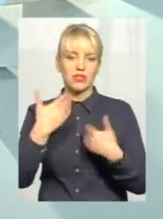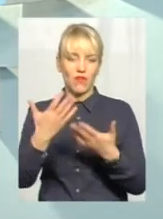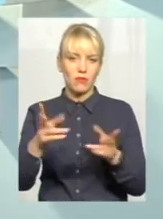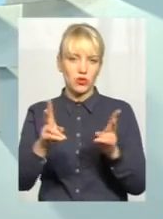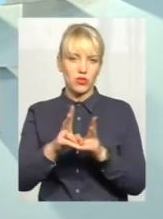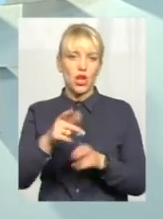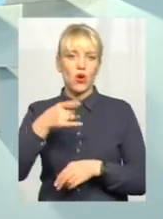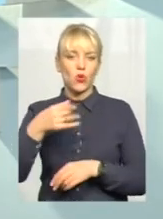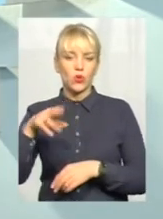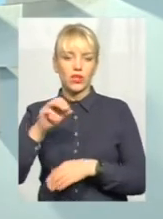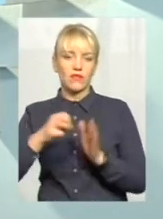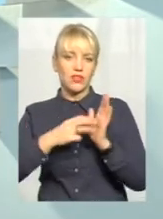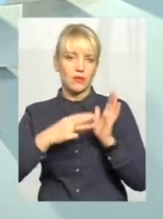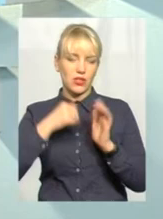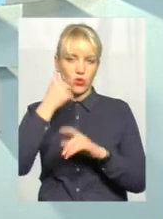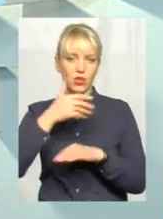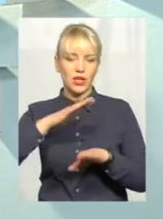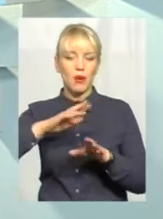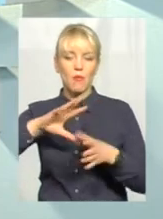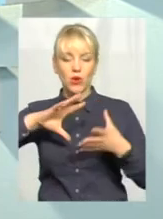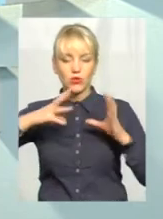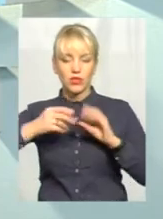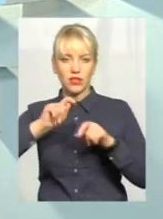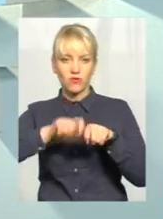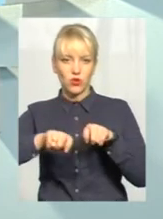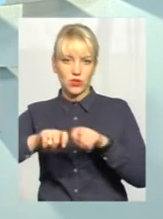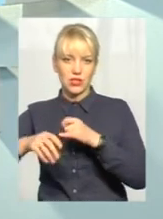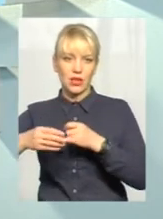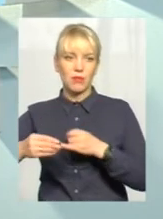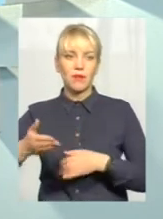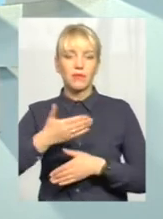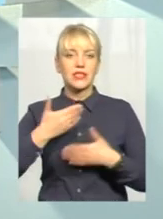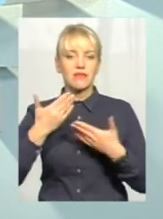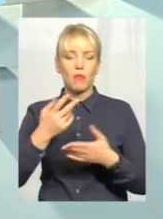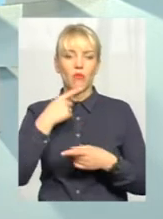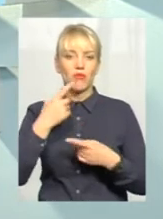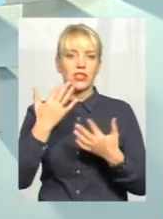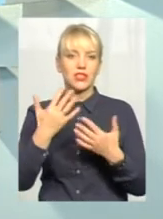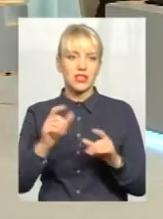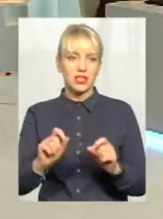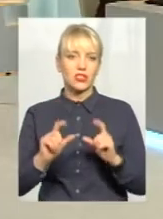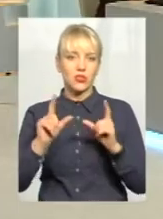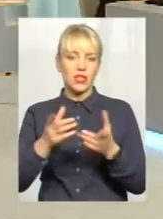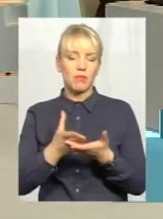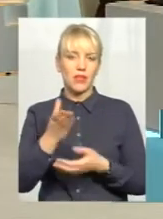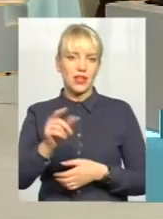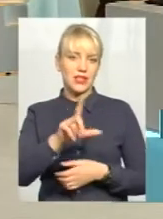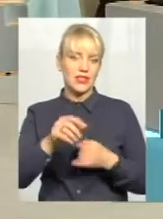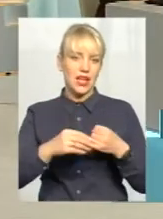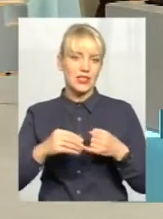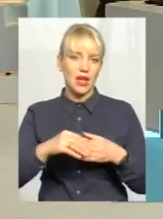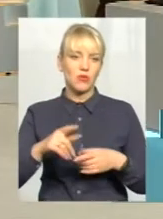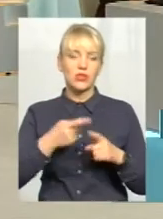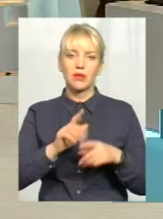грудні 2018 року, і по результатах інвентаризації земель, ми з вами поговоримо, наскільки зросла плата за землю. Ви подивитесь, що це буде